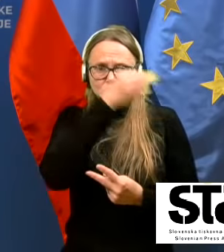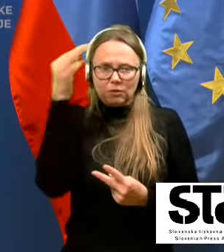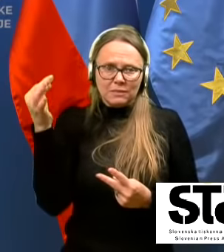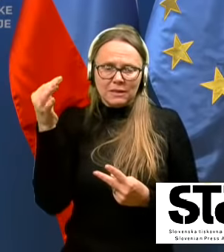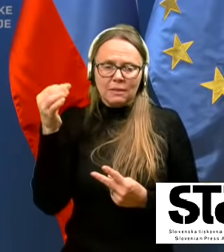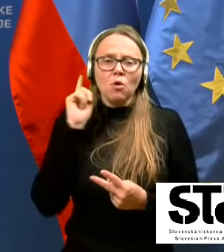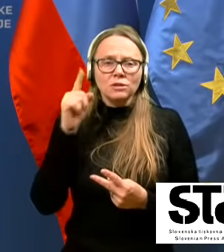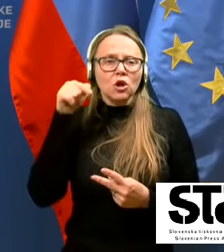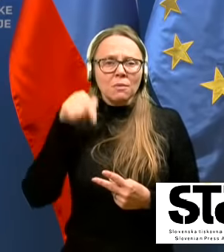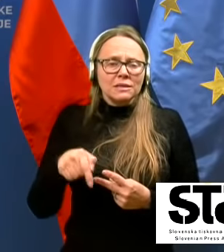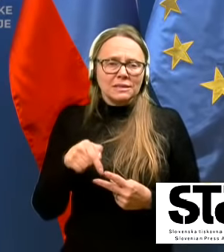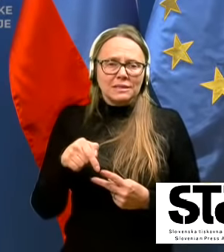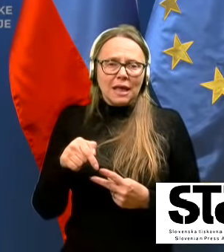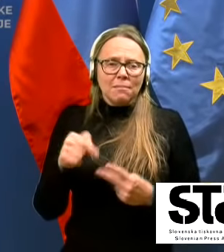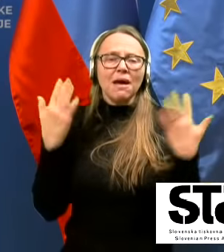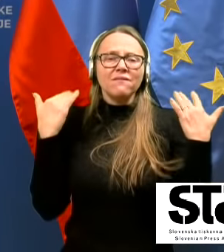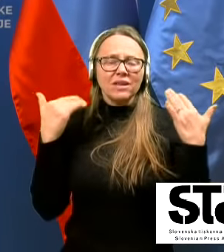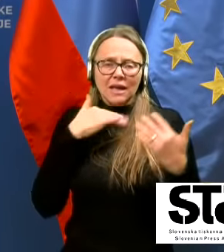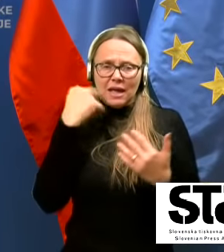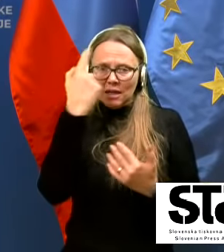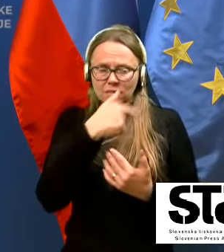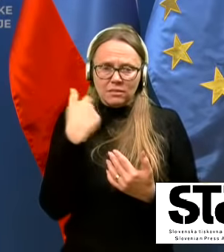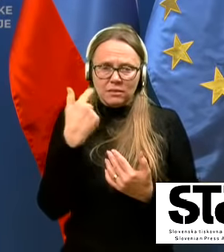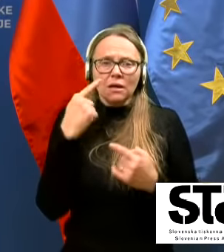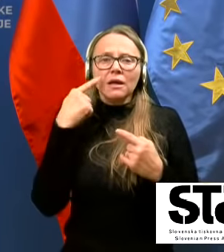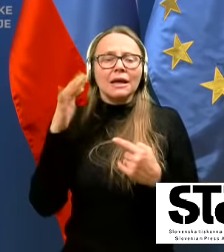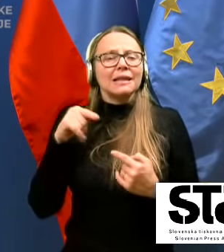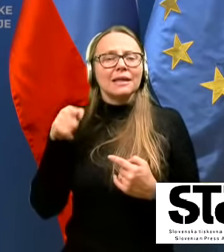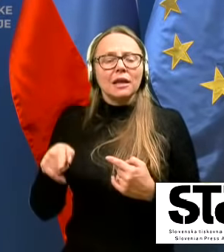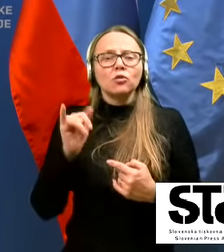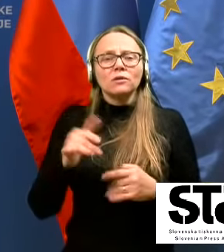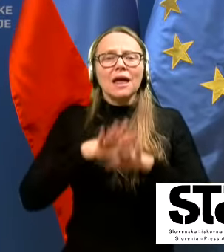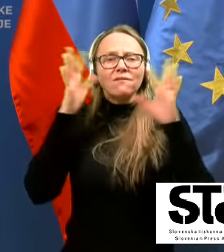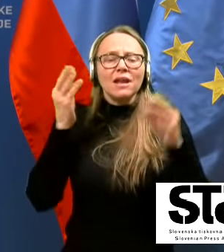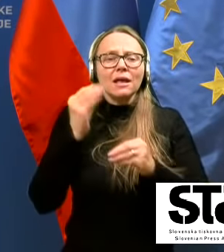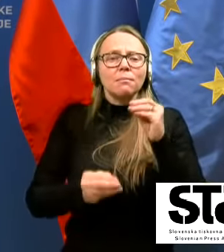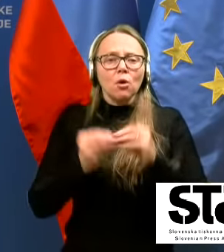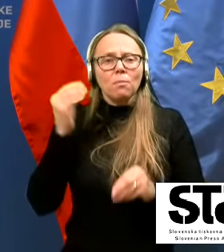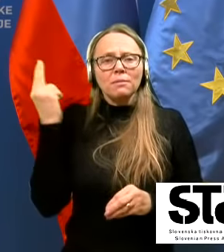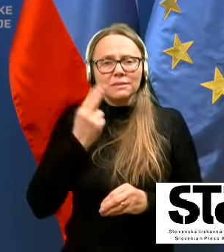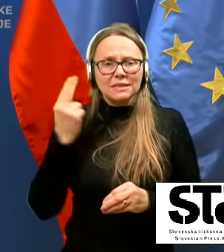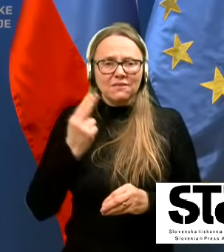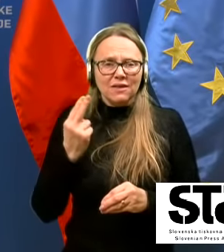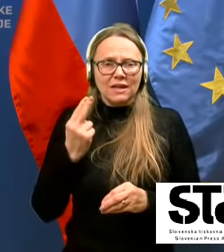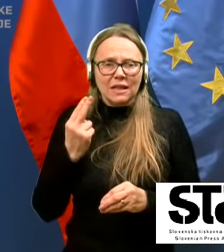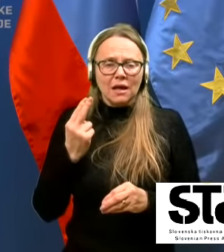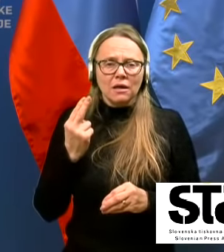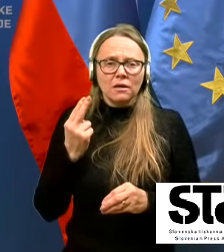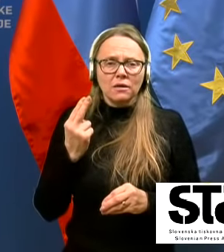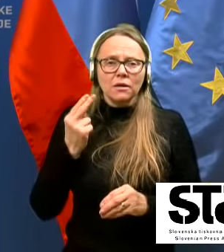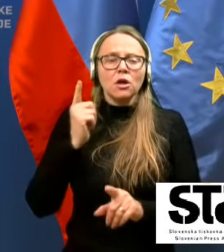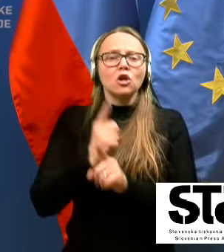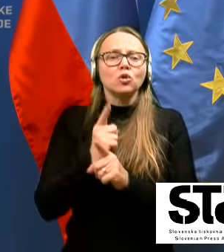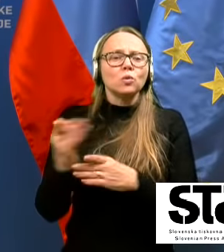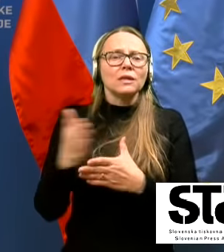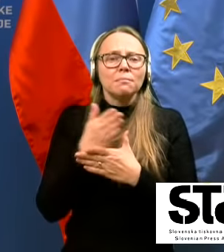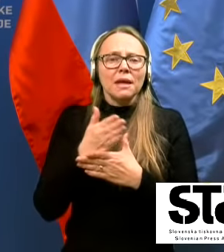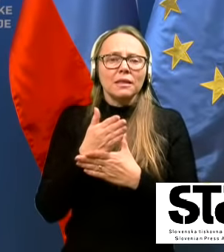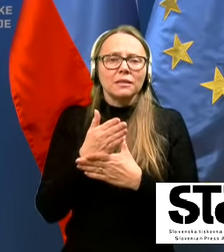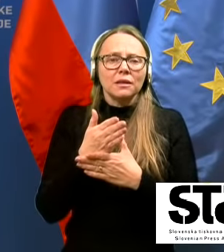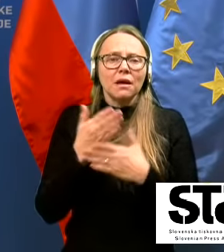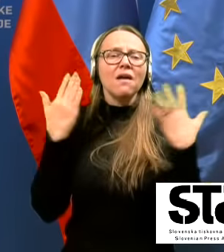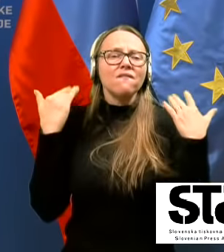dnem oziroma s tem vikendom, glede na to, da je velik problem, sveda, predvsem tudi med vikendi,